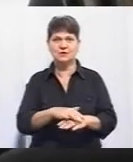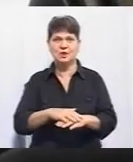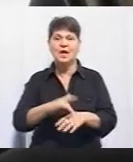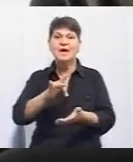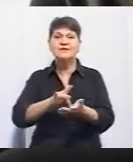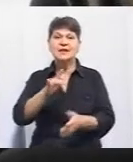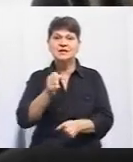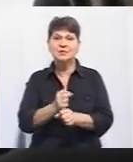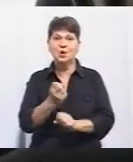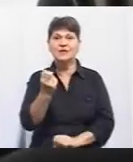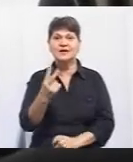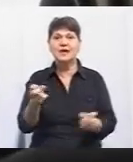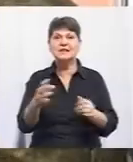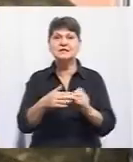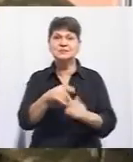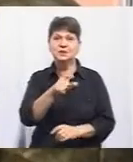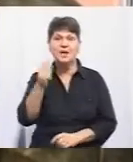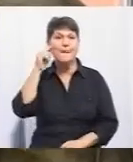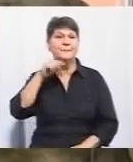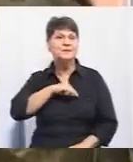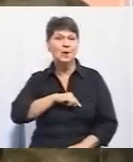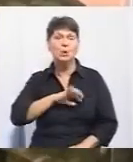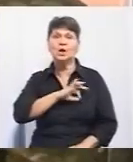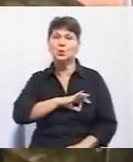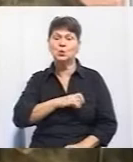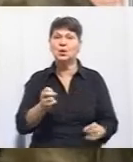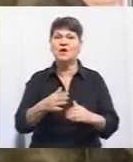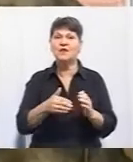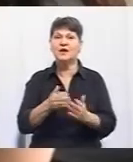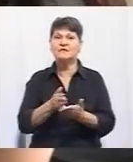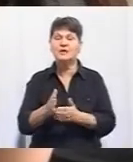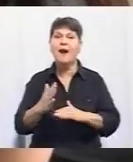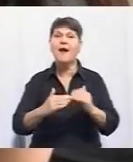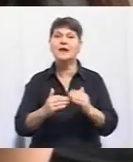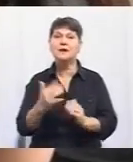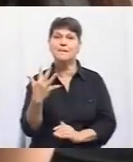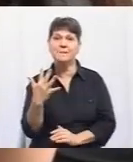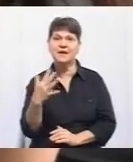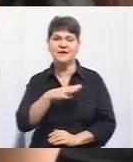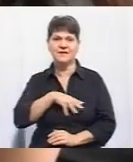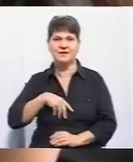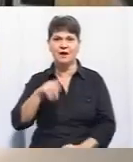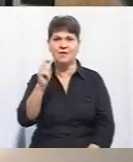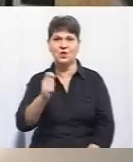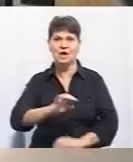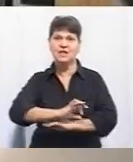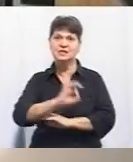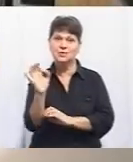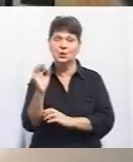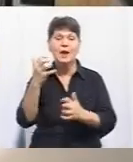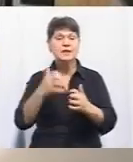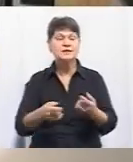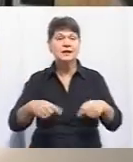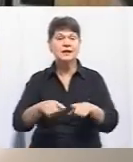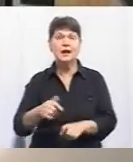центрі працює 12 спеціалістів – психологи, юристи, фахівці з кадрів. П'ятеро з них – ветерани війни на Сході. Серед